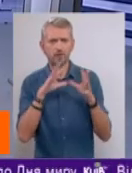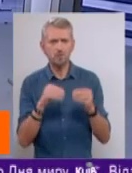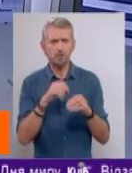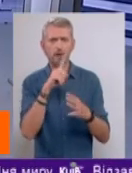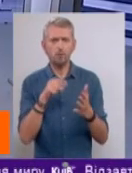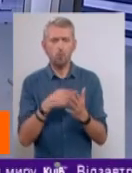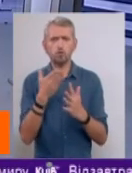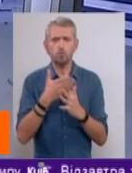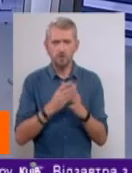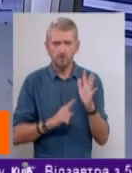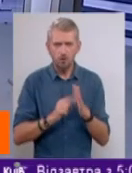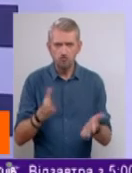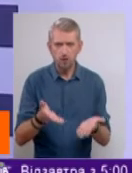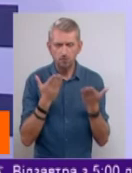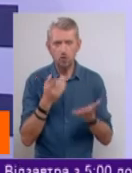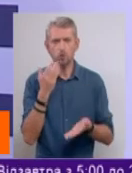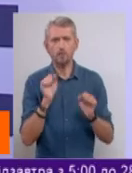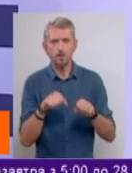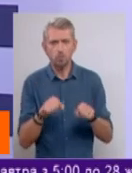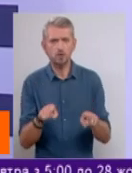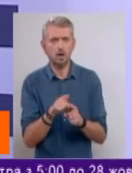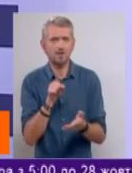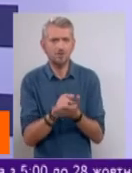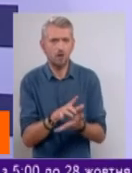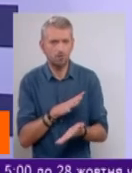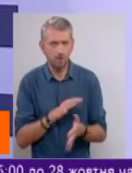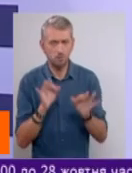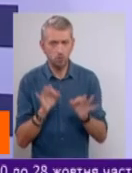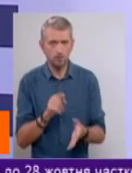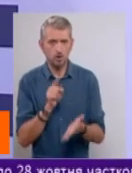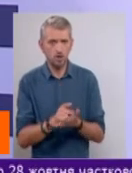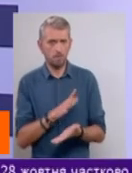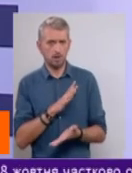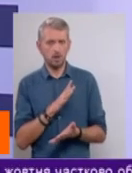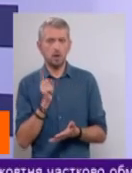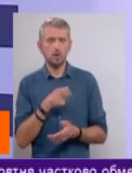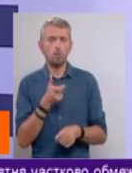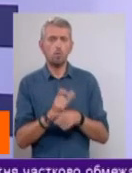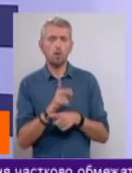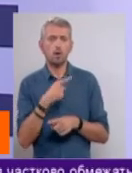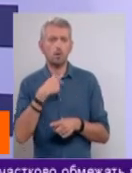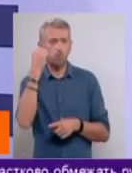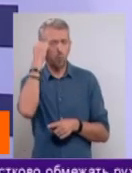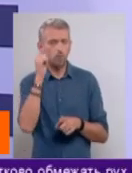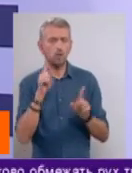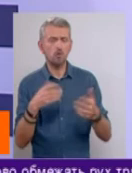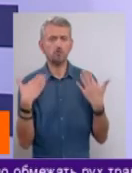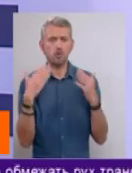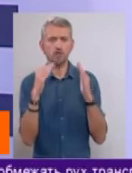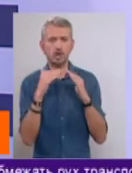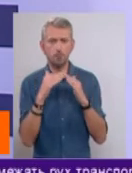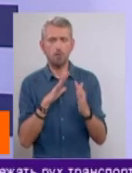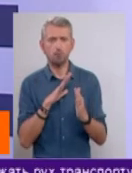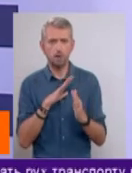субсидій почав піднімався. що можливість така должна бути. Безусловно, вона должна бути. Тим більше, що, наскільки я помню, вже дачні доми були